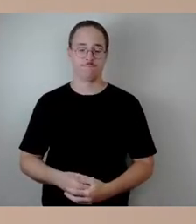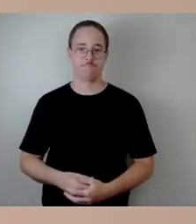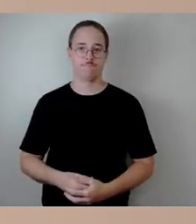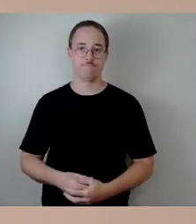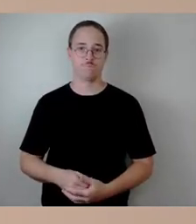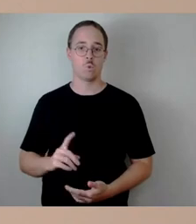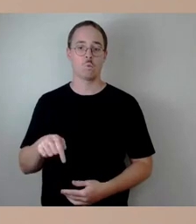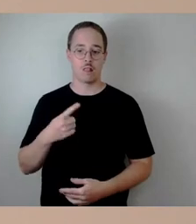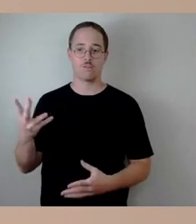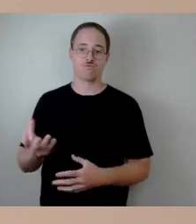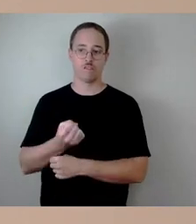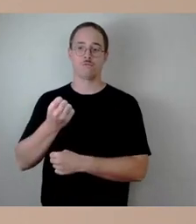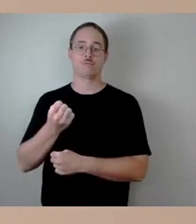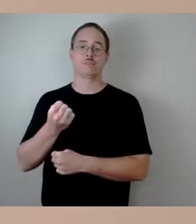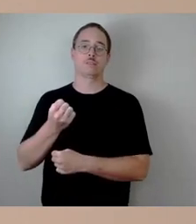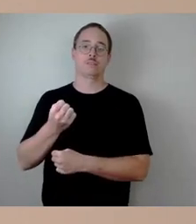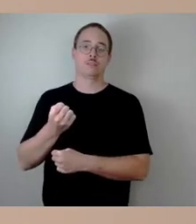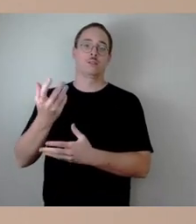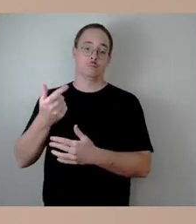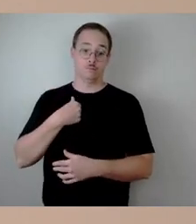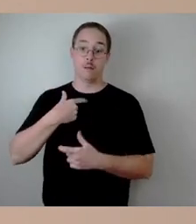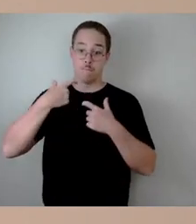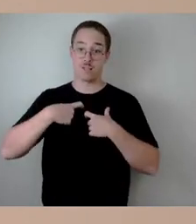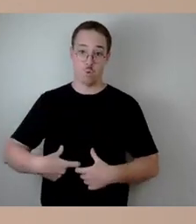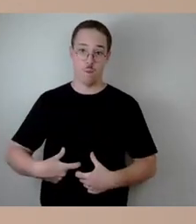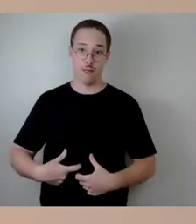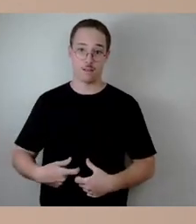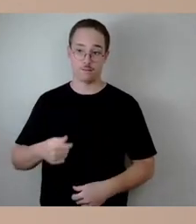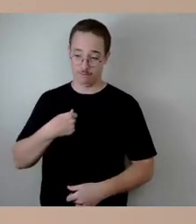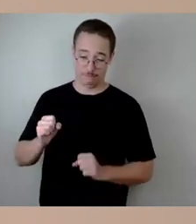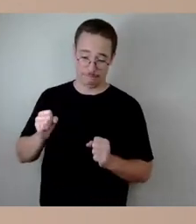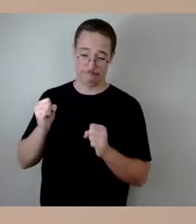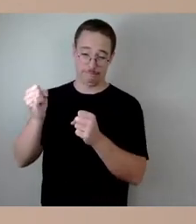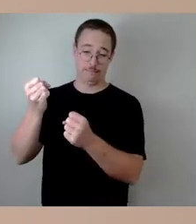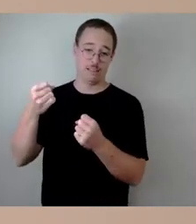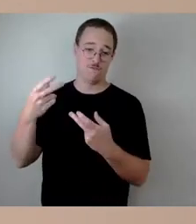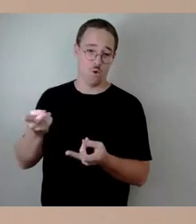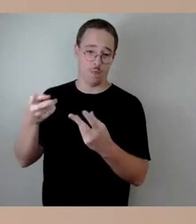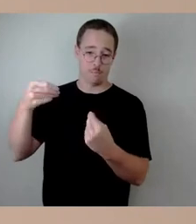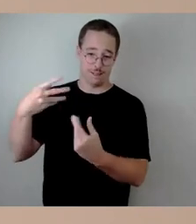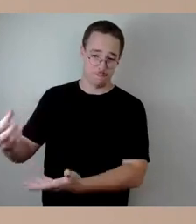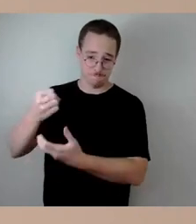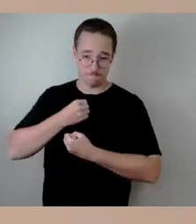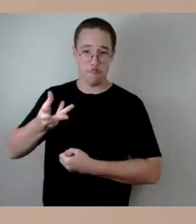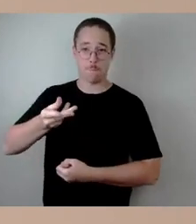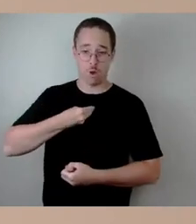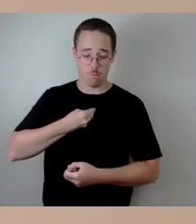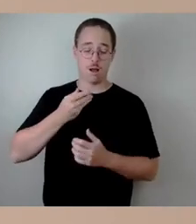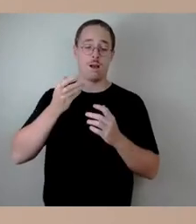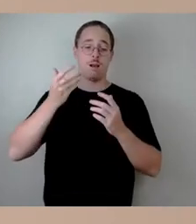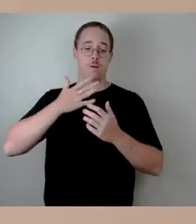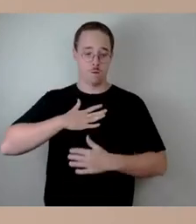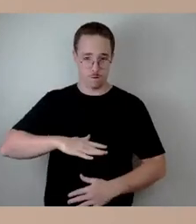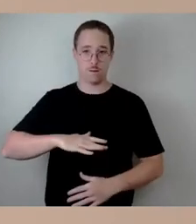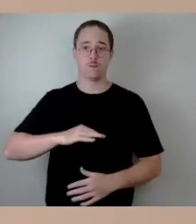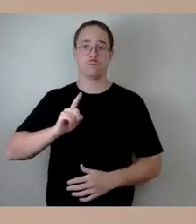gelungen ist, und dafür habe ich mich ja persönlich eingeschätzt, dass wir diese Fördermittel bekommen und dann konnten wir loslegen und dann, wie gesagt, dieser